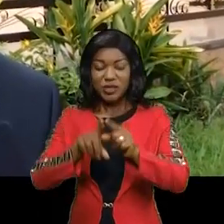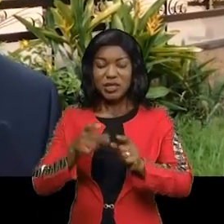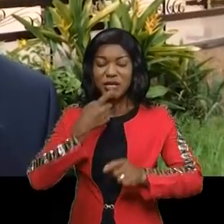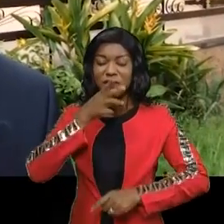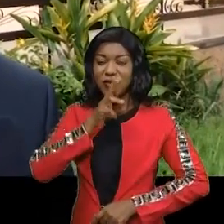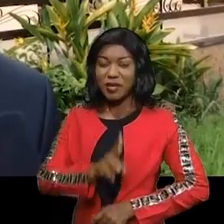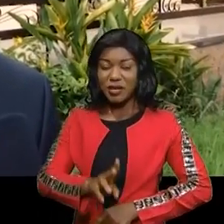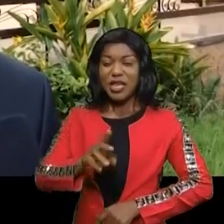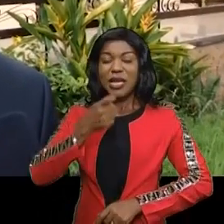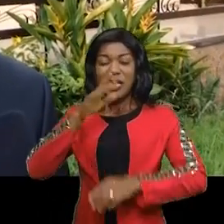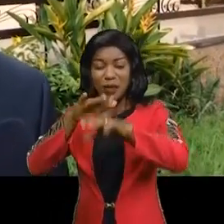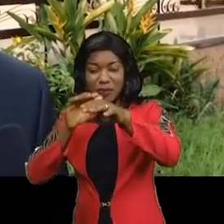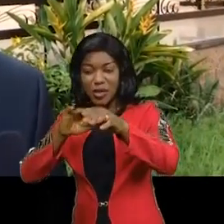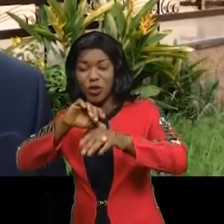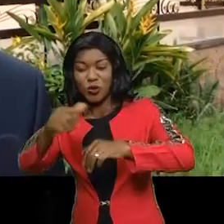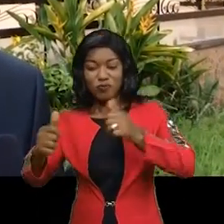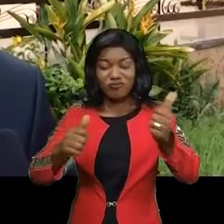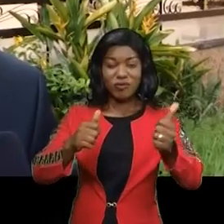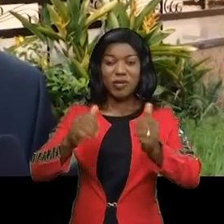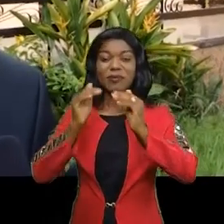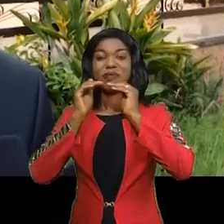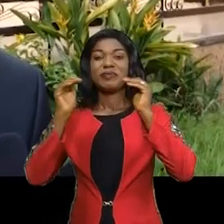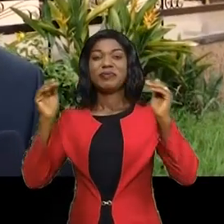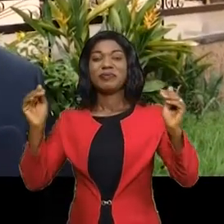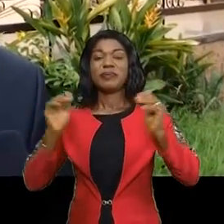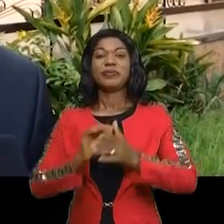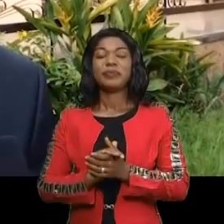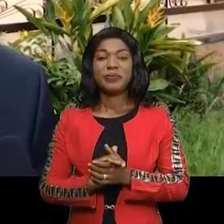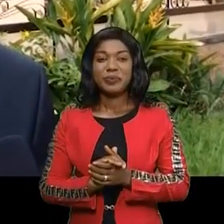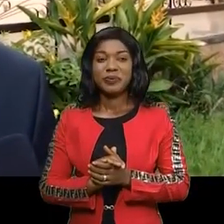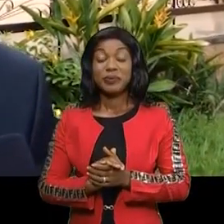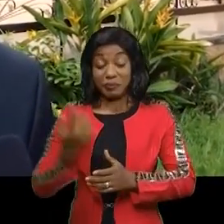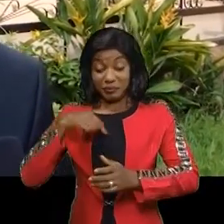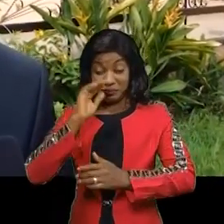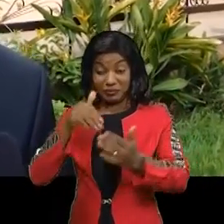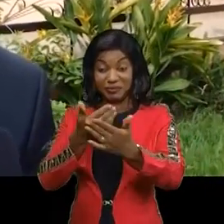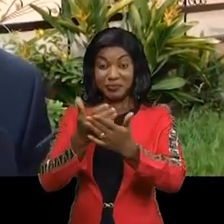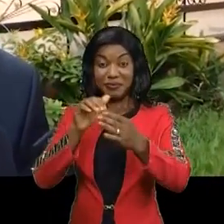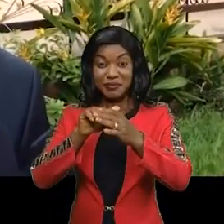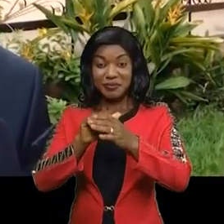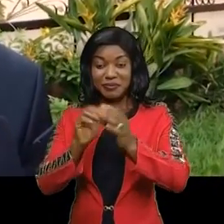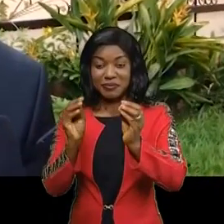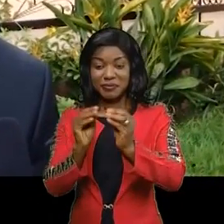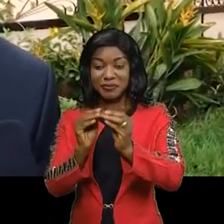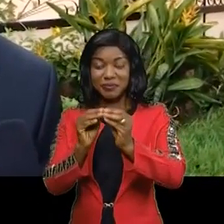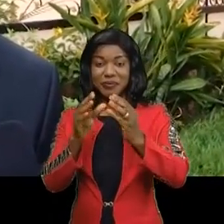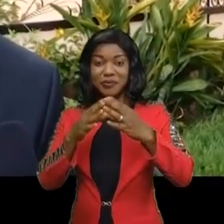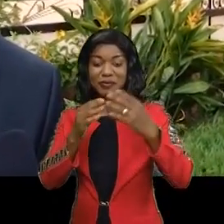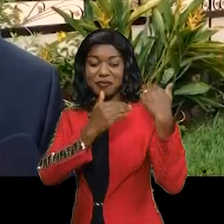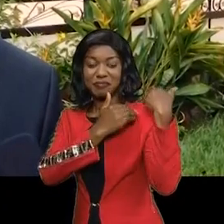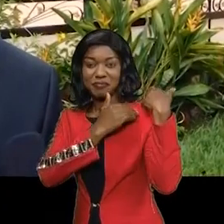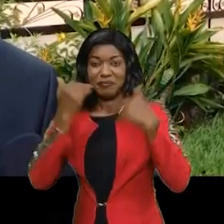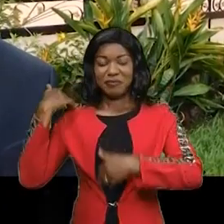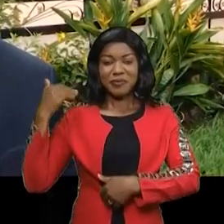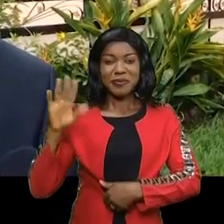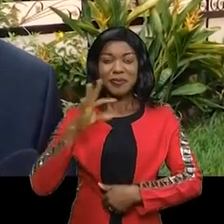les uns et les autres à l'apaisement. Je venais d'avoir un entretien avec le chef de l'État,